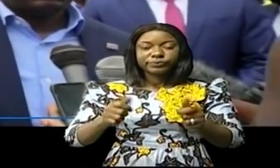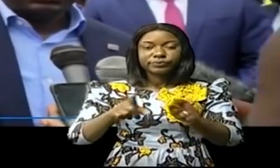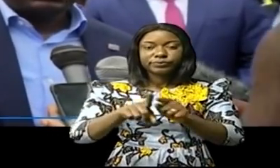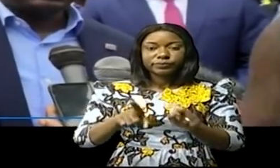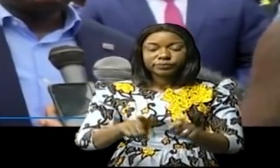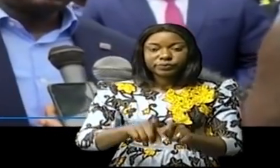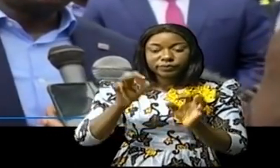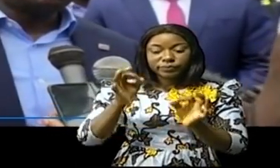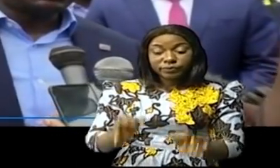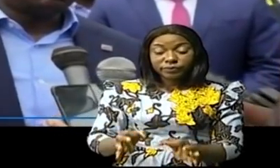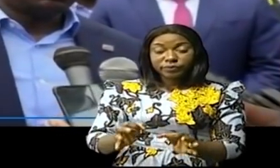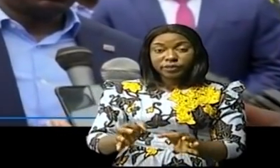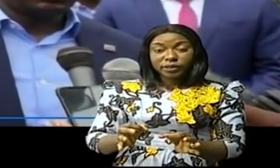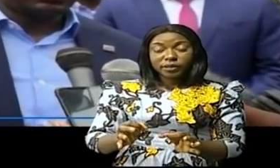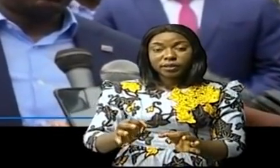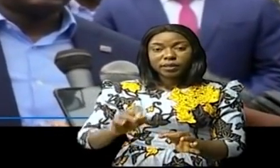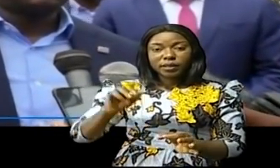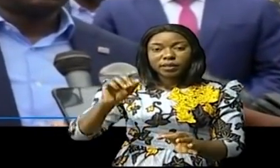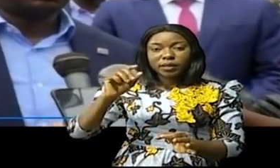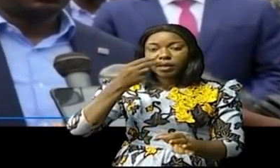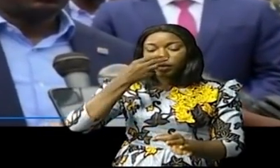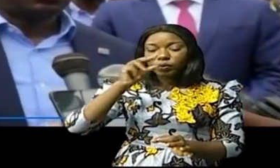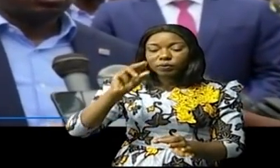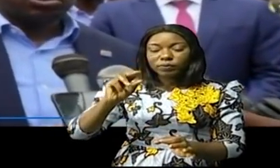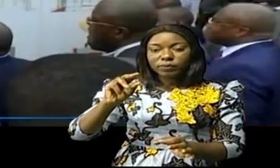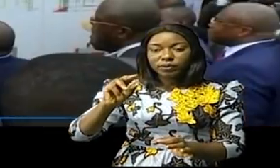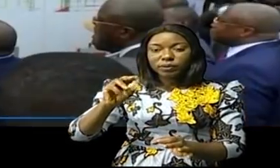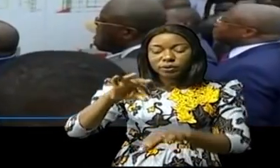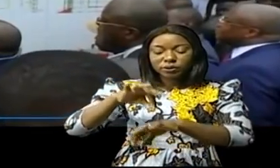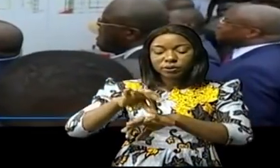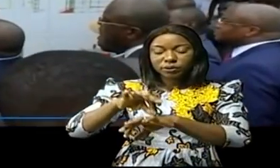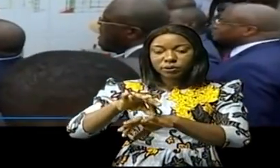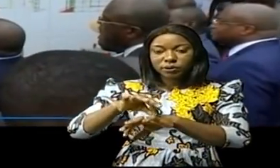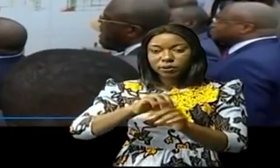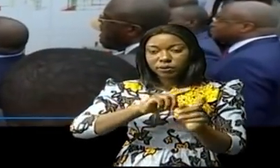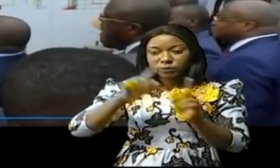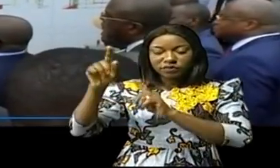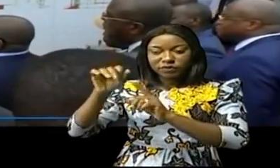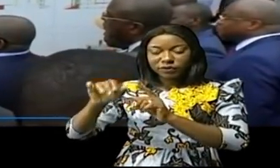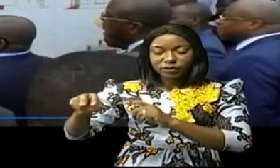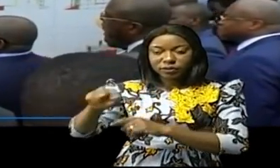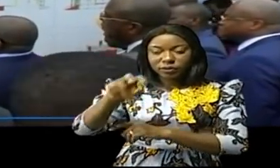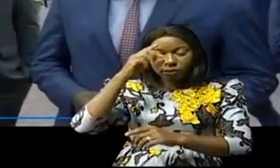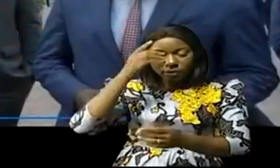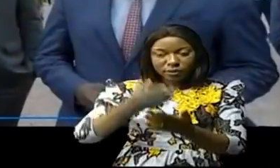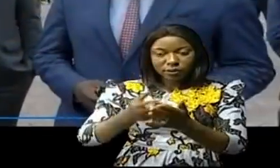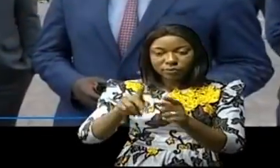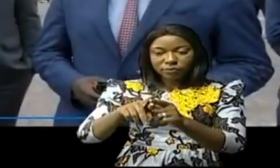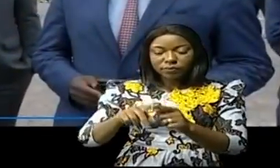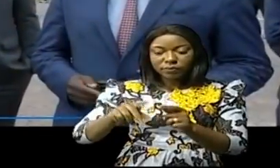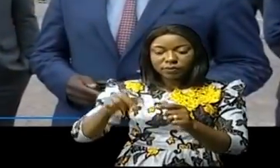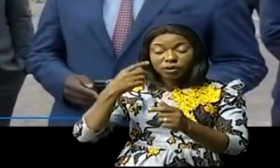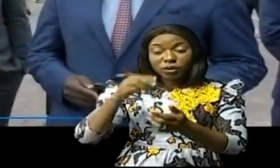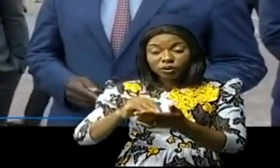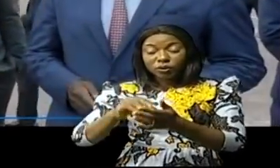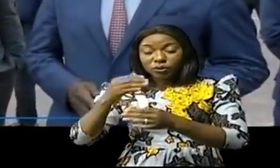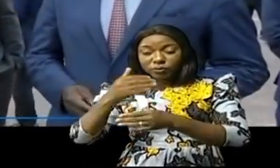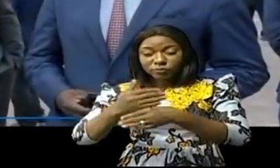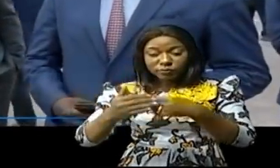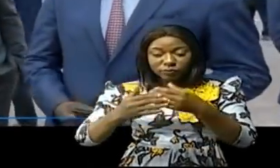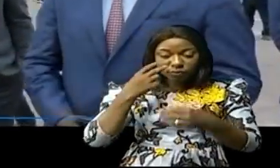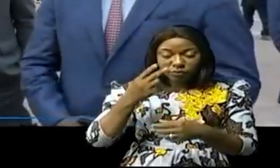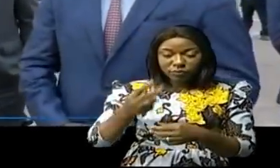mais également à Goma où il aura l'occasion de se rendre. Il a également profité pour faire le tour des travaux de la